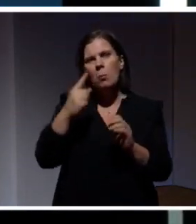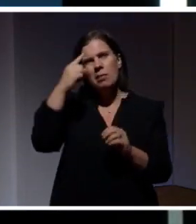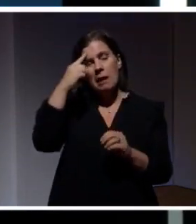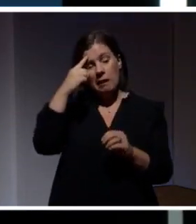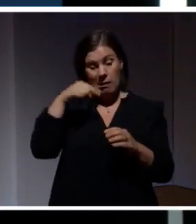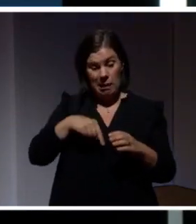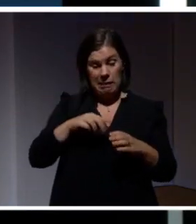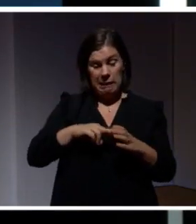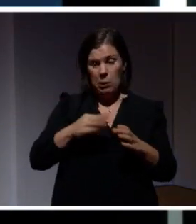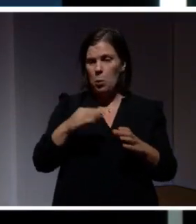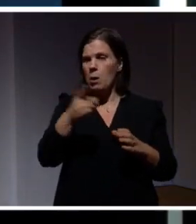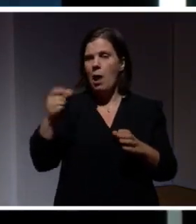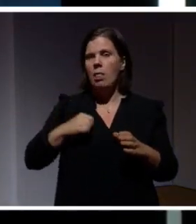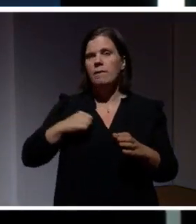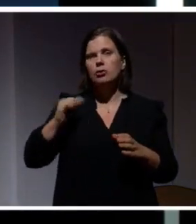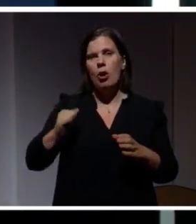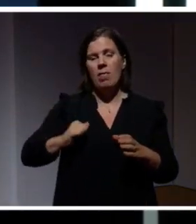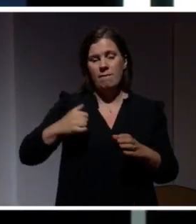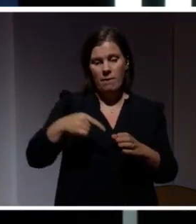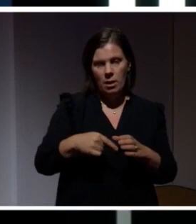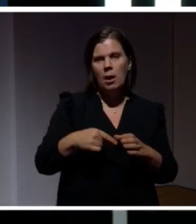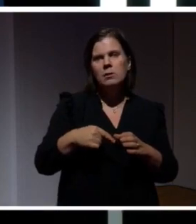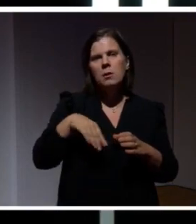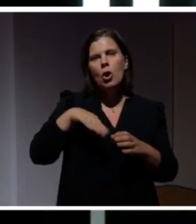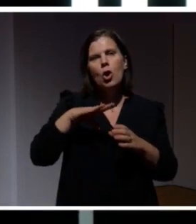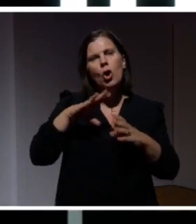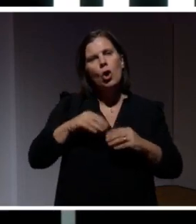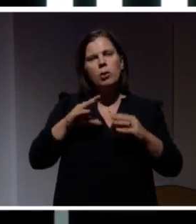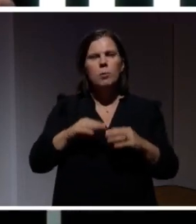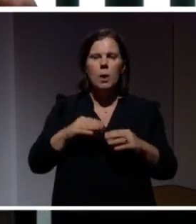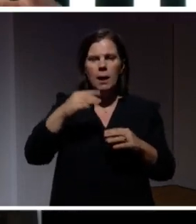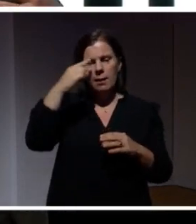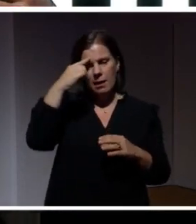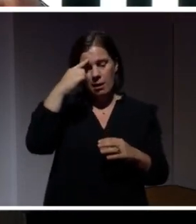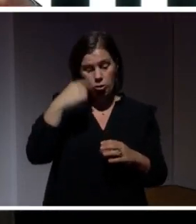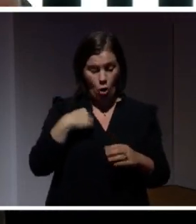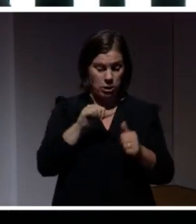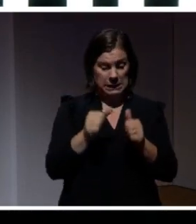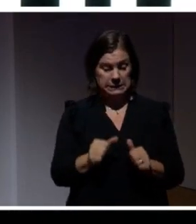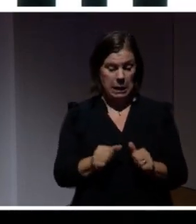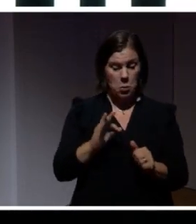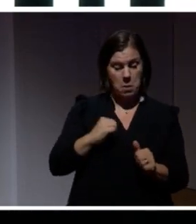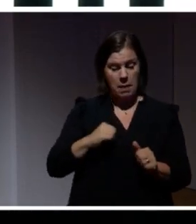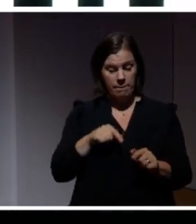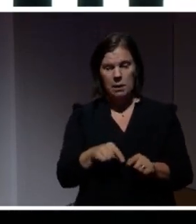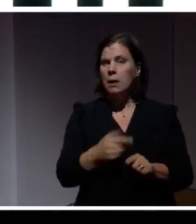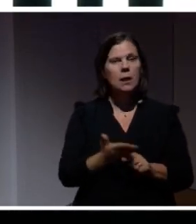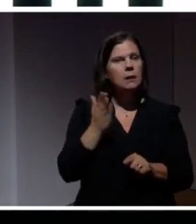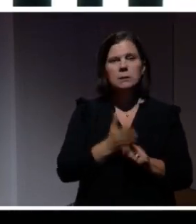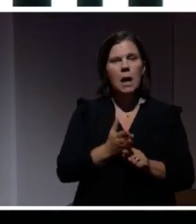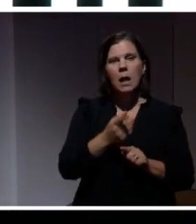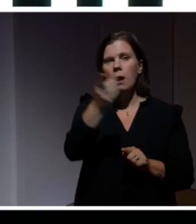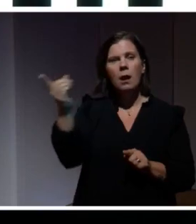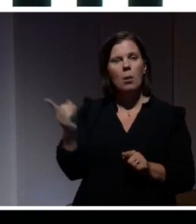använda tekniken. Att man har en ödmjukhet inför att det som jag designar och utvecklar, det är inte exakt den situationen som användarna